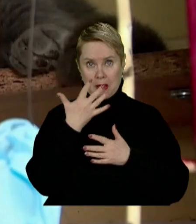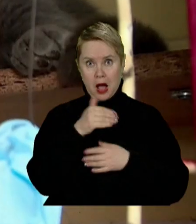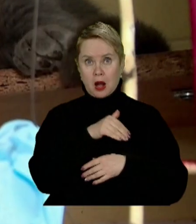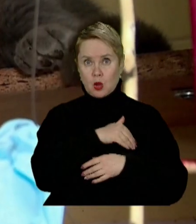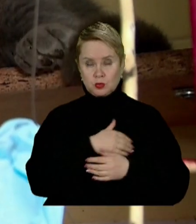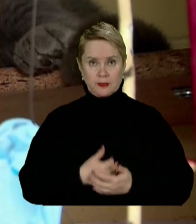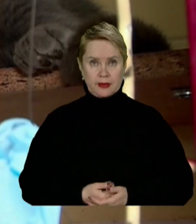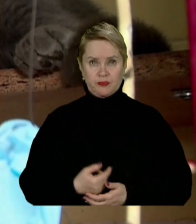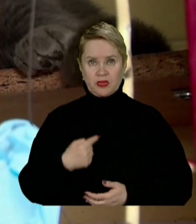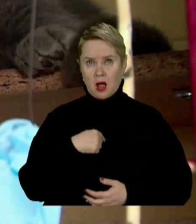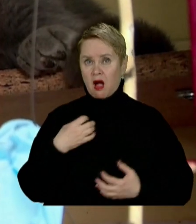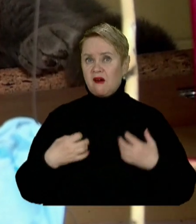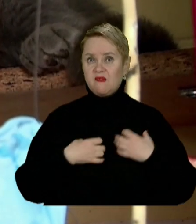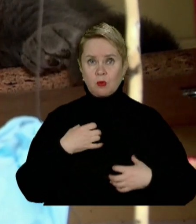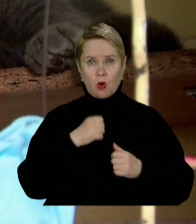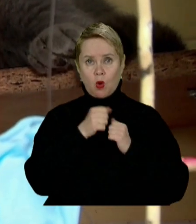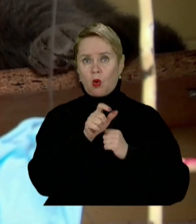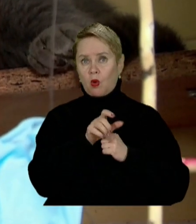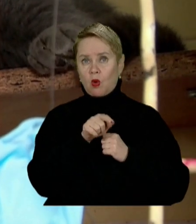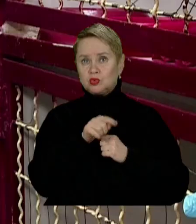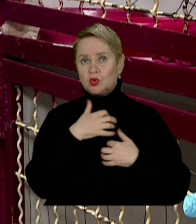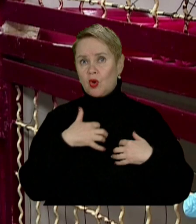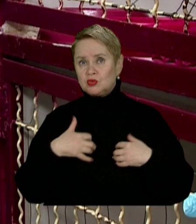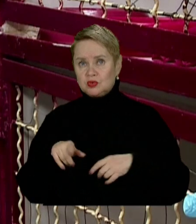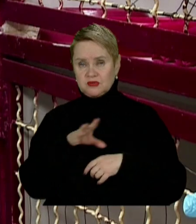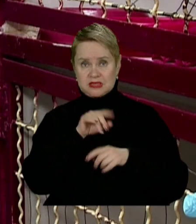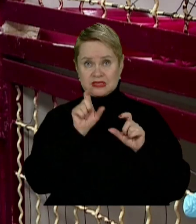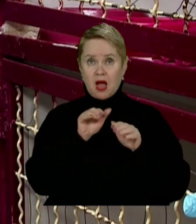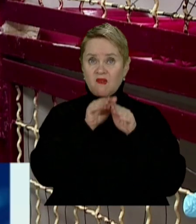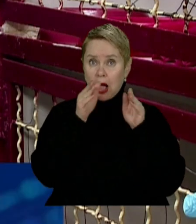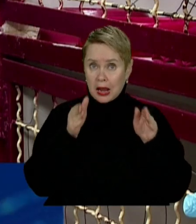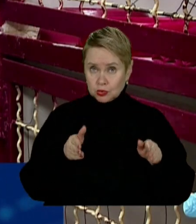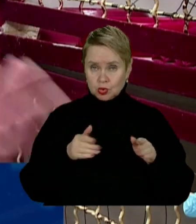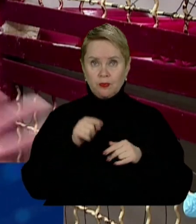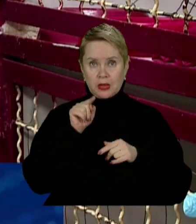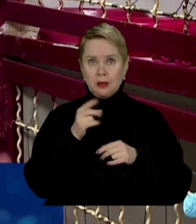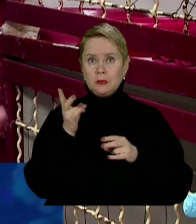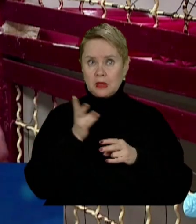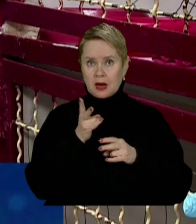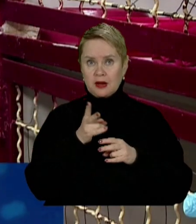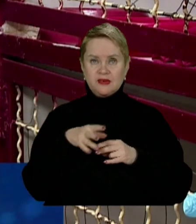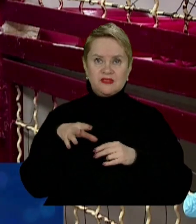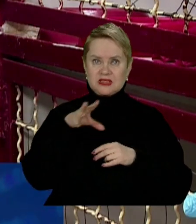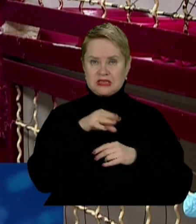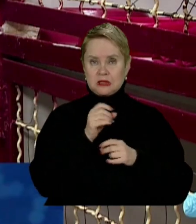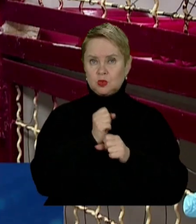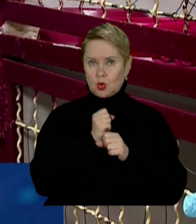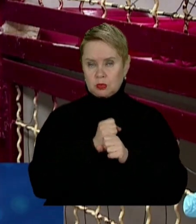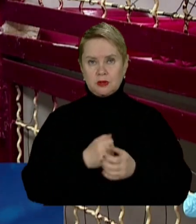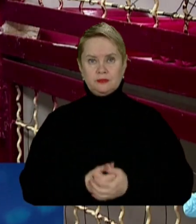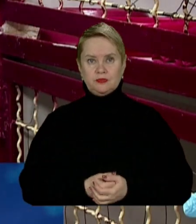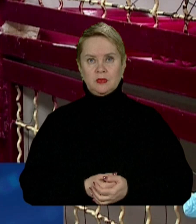градусів. Я хвилювалася про кожного. Ці, які сидять в кліточках, їм треба все зробити.